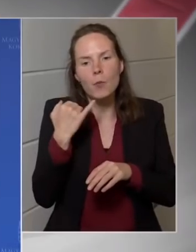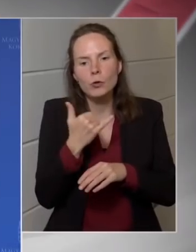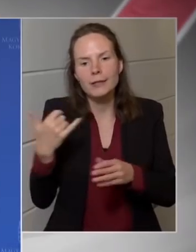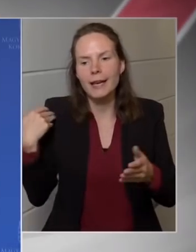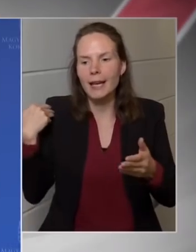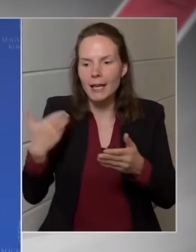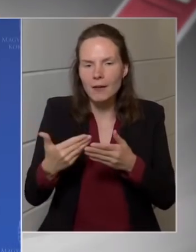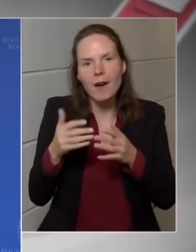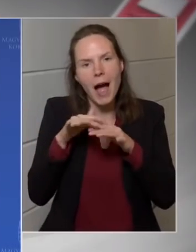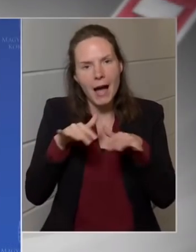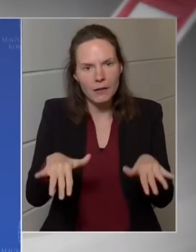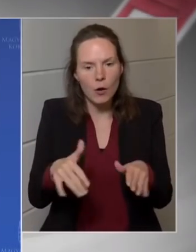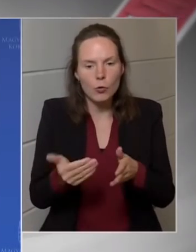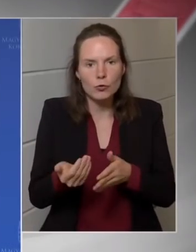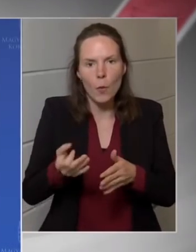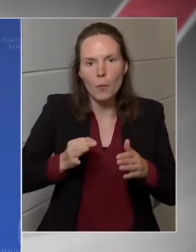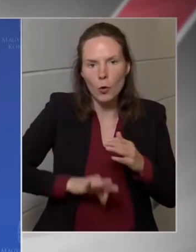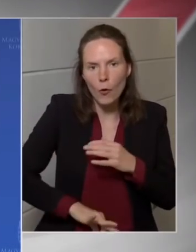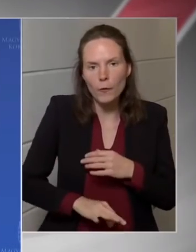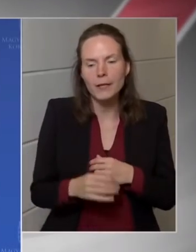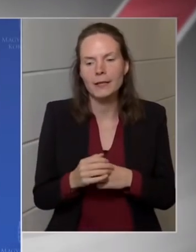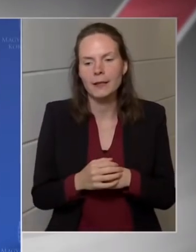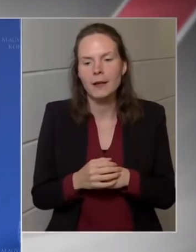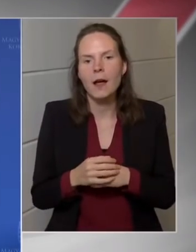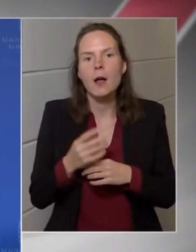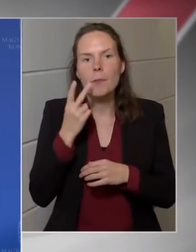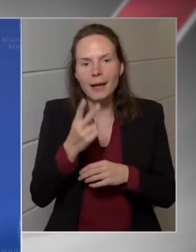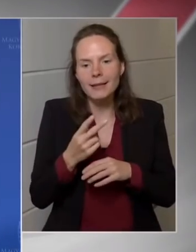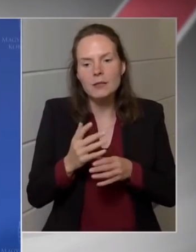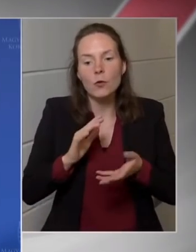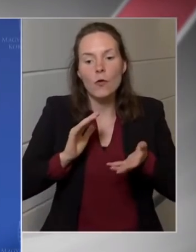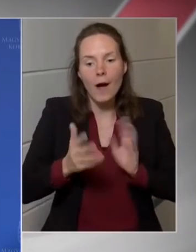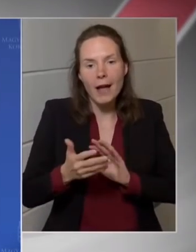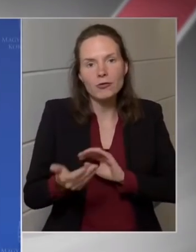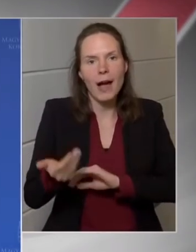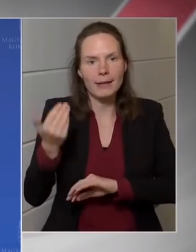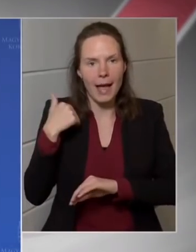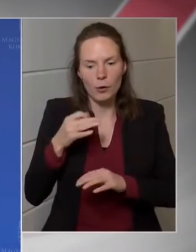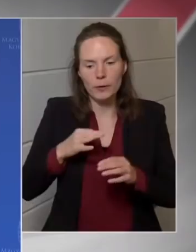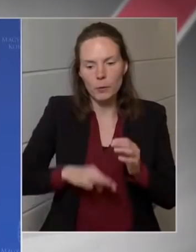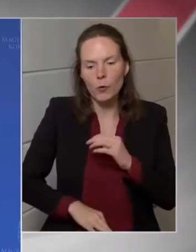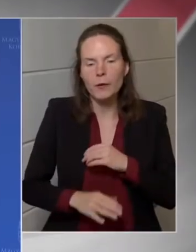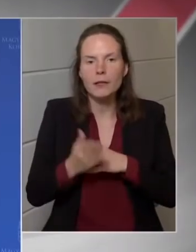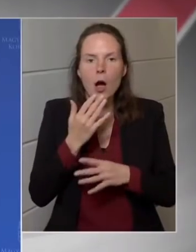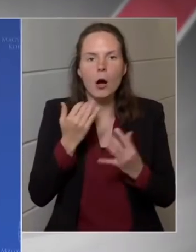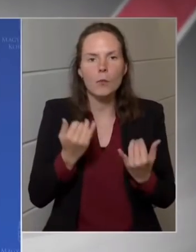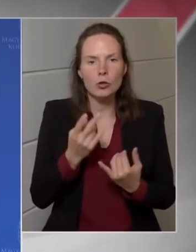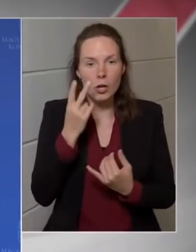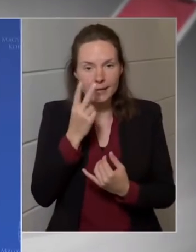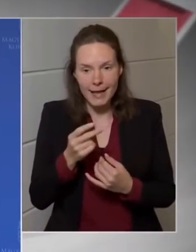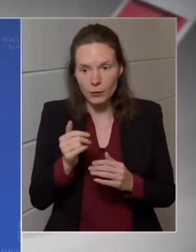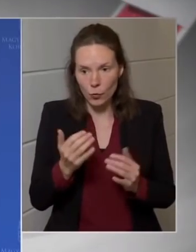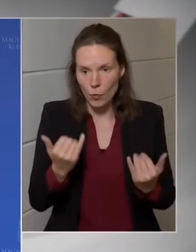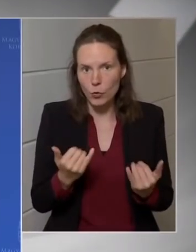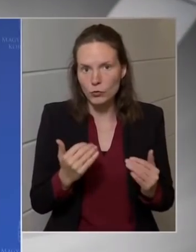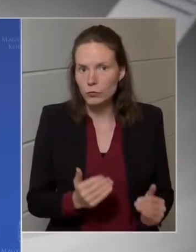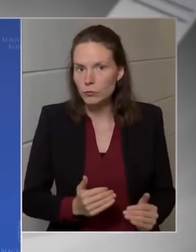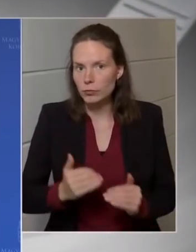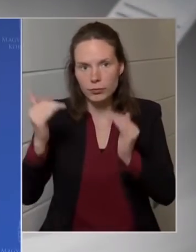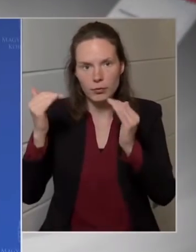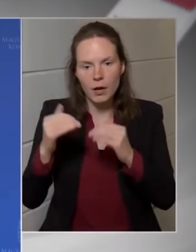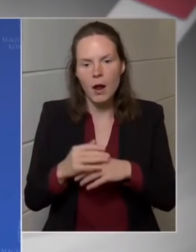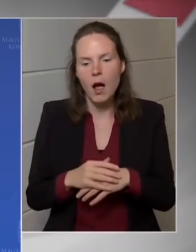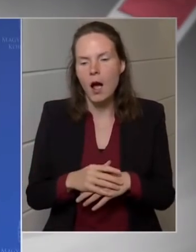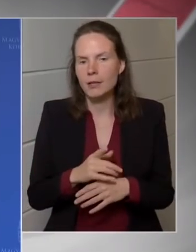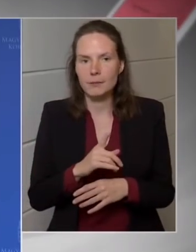megnézzük a válság előtti profitabilitást, és ha azt látjuk, hogy jelenleg ennél magasabb, akkor nem, hogy a gyanú megvan,